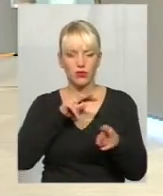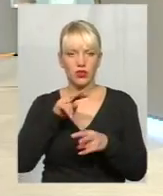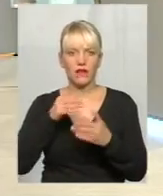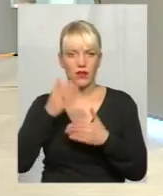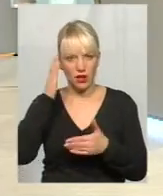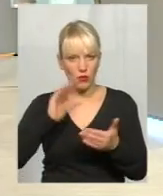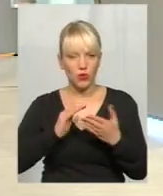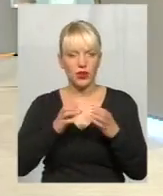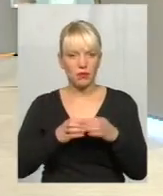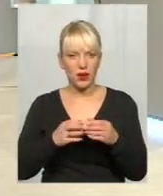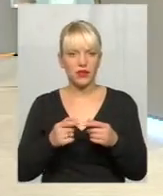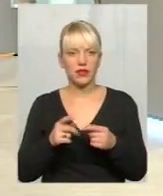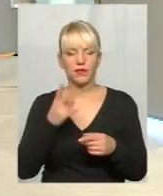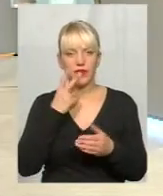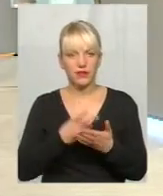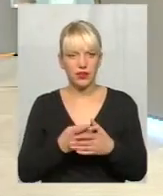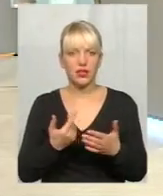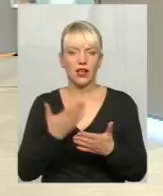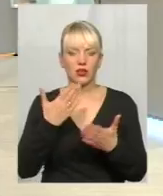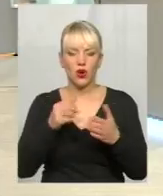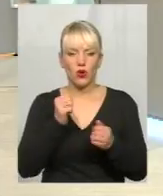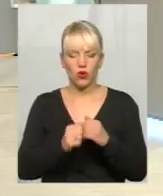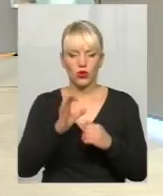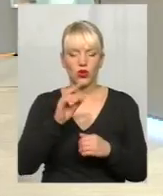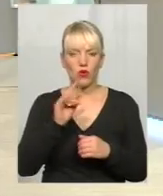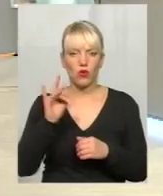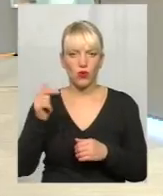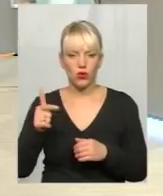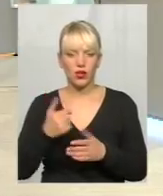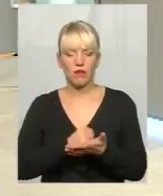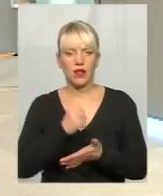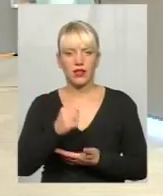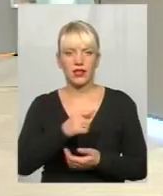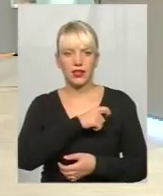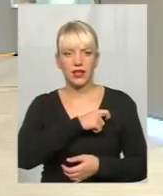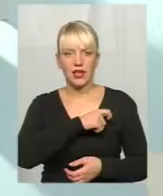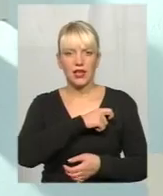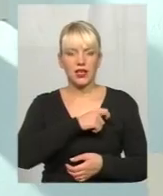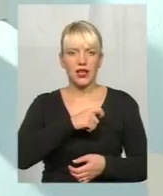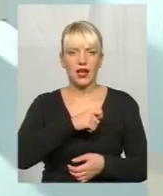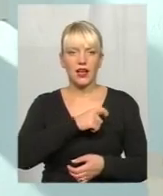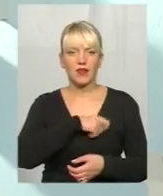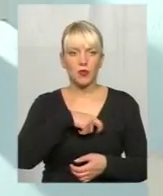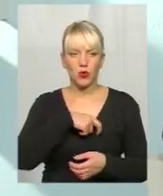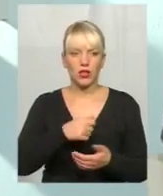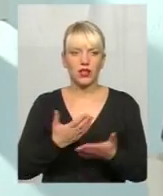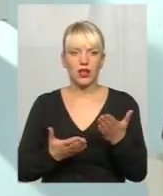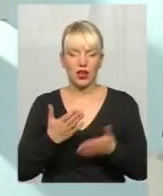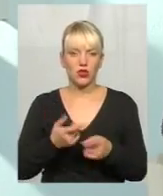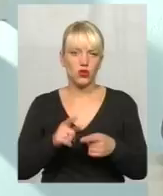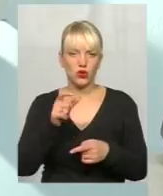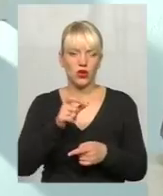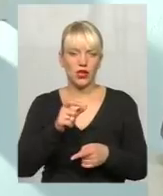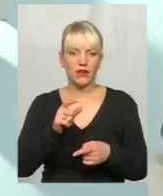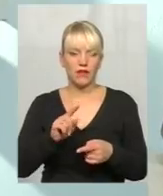Ну, дивіться, якщо по кожному округу в Олешині балотується кандидат-депутат якийсь, так? От якщо він серйозно